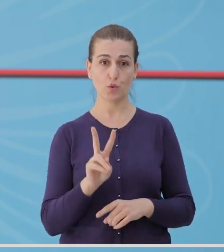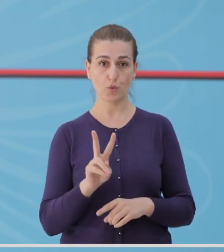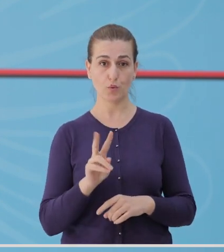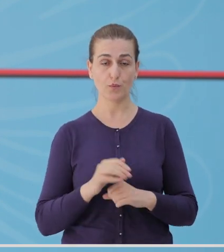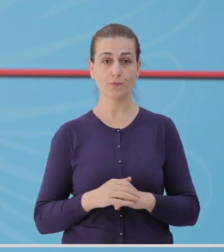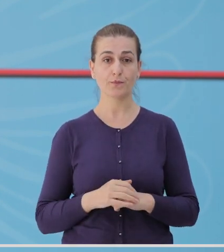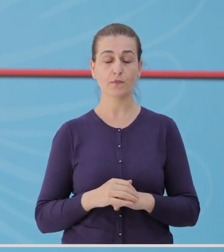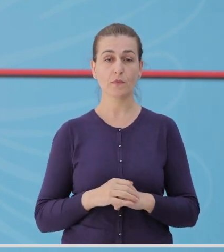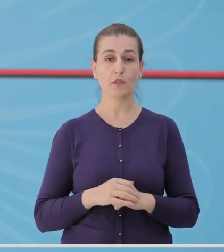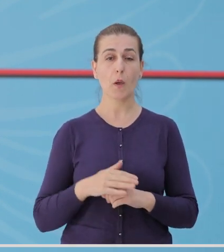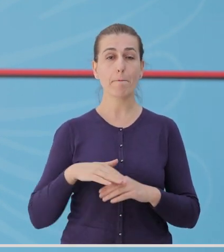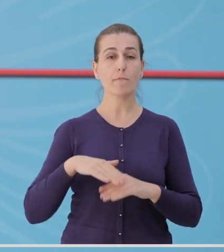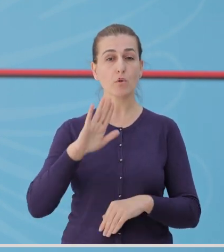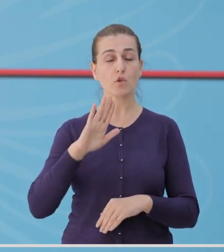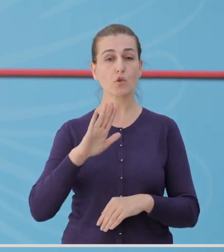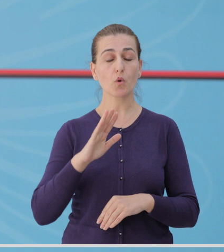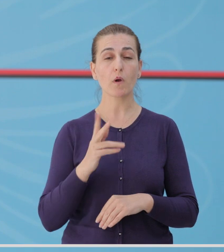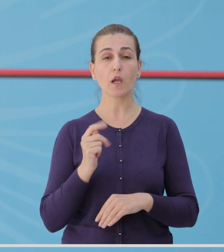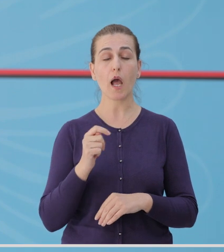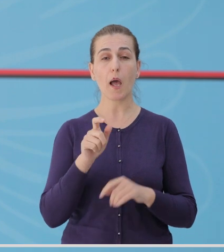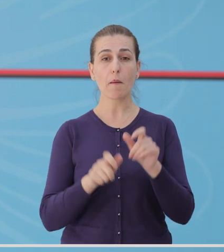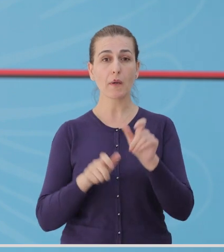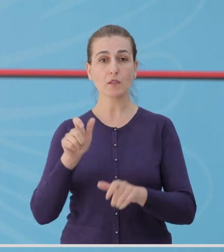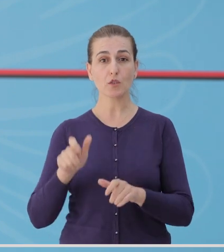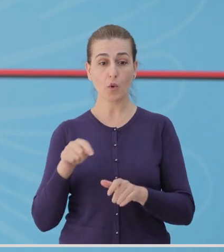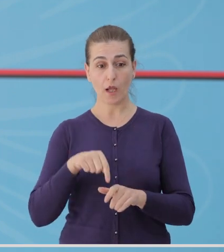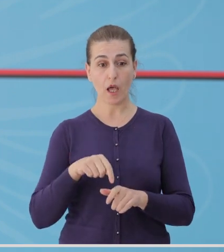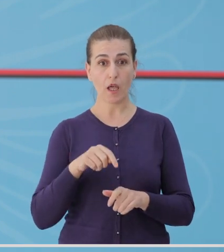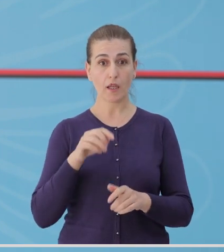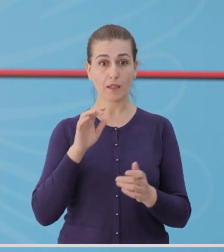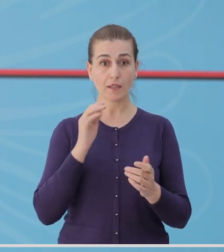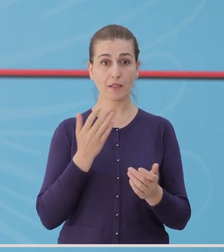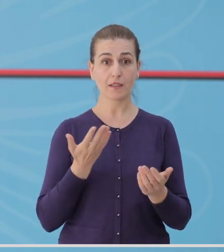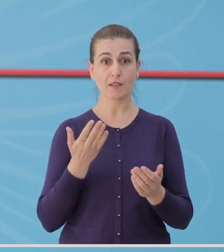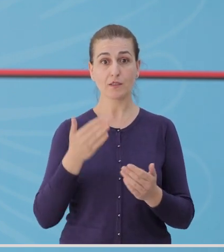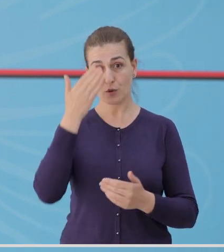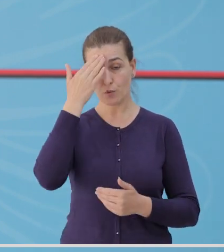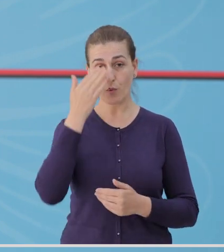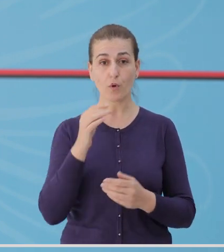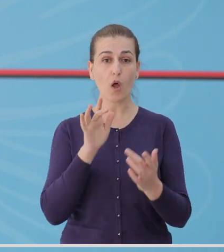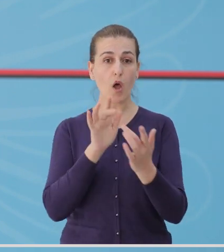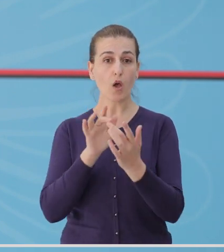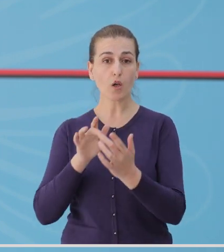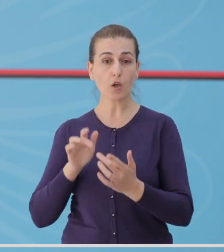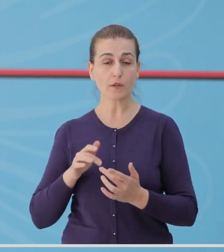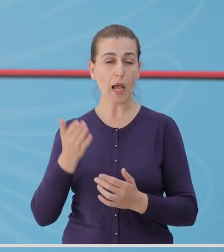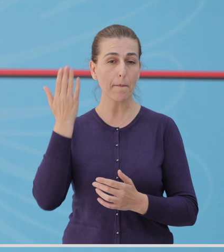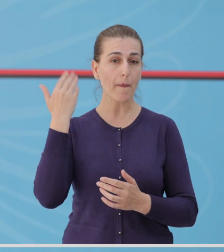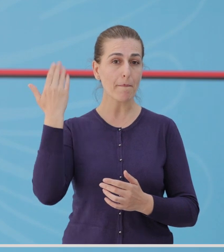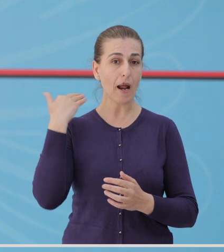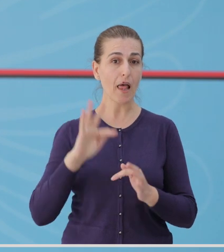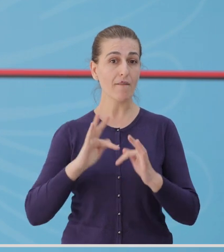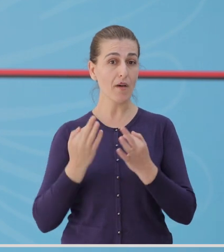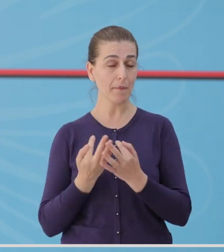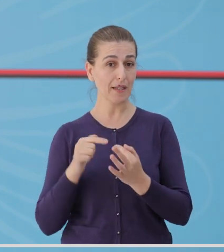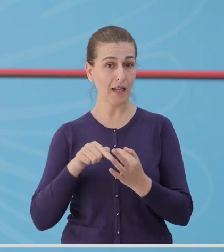Pjesa më e madhe e rasteve të identifikuara në 24 orët e fundit, janë kontakte të rasteve të më pashme të